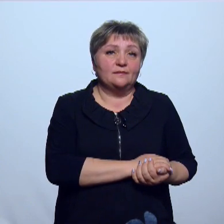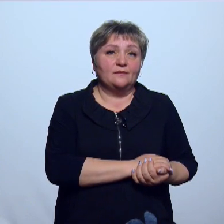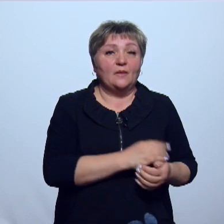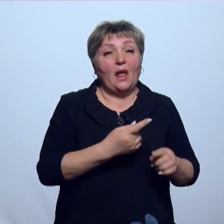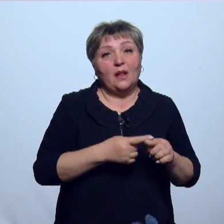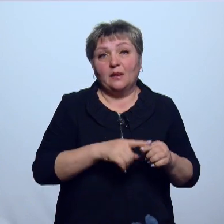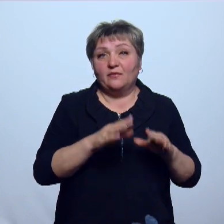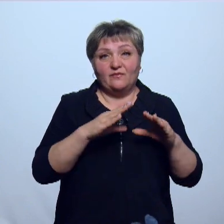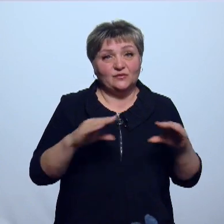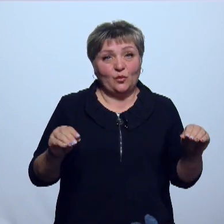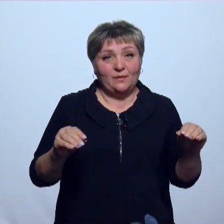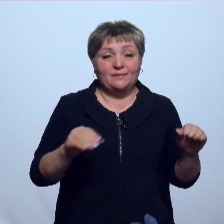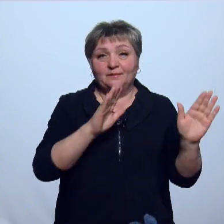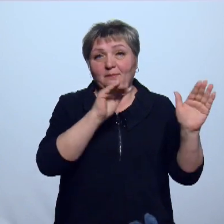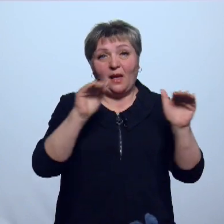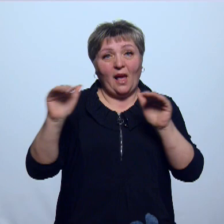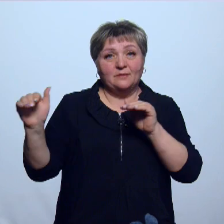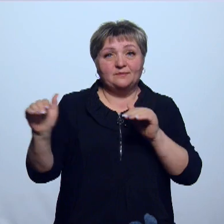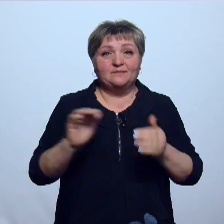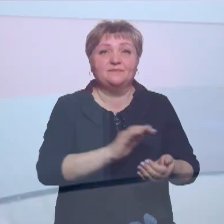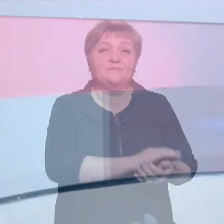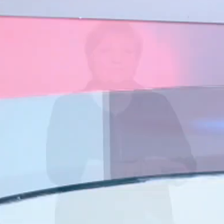На этом у нас все. Удачи вам и до встречи.